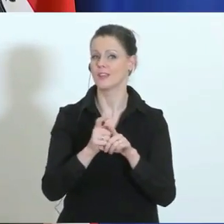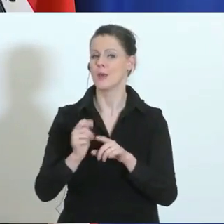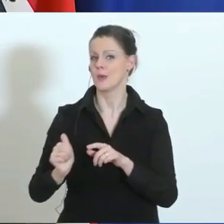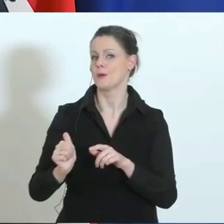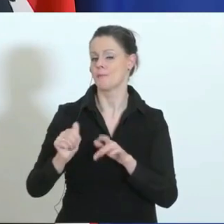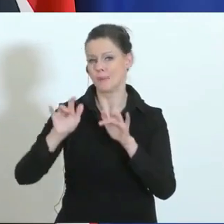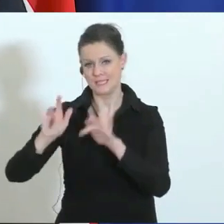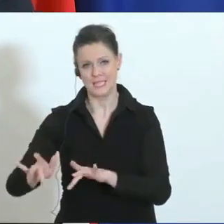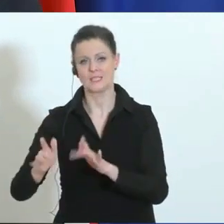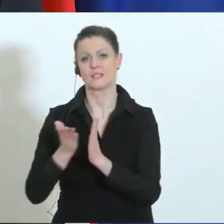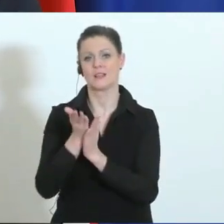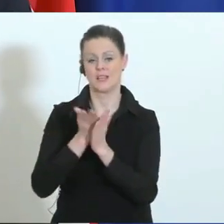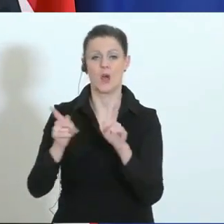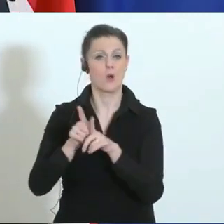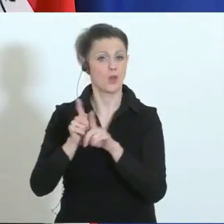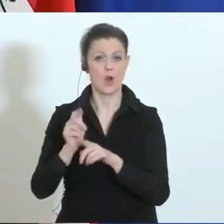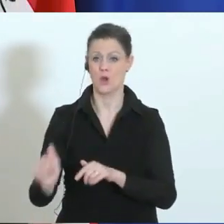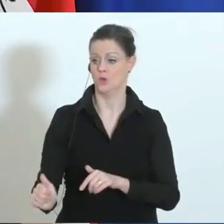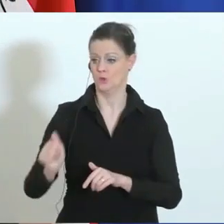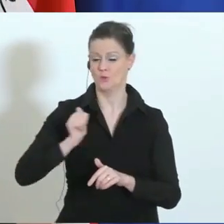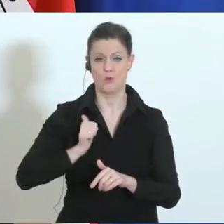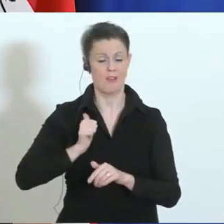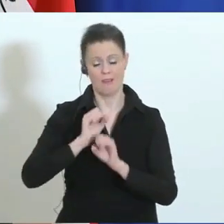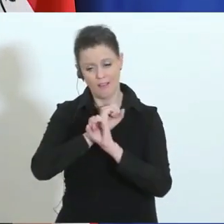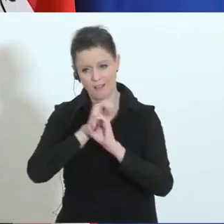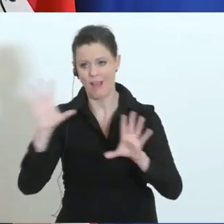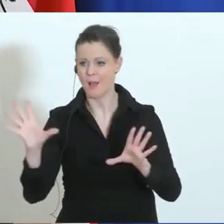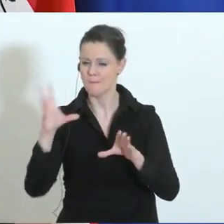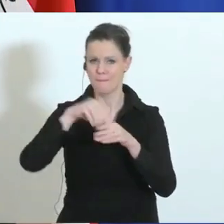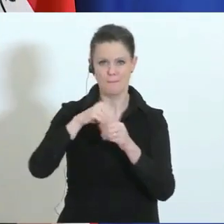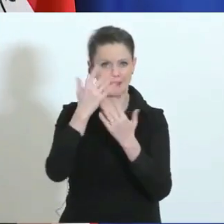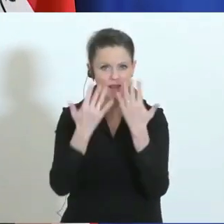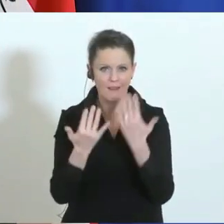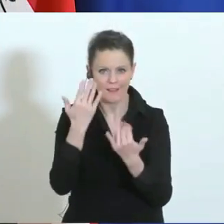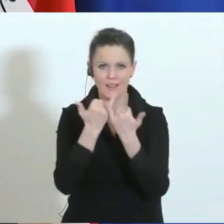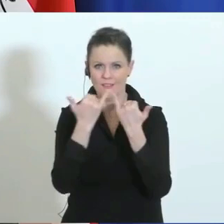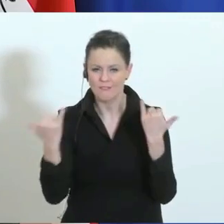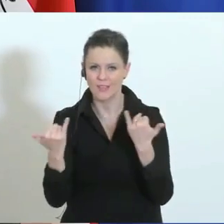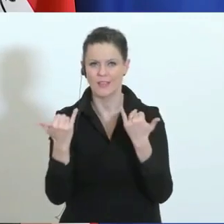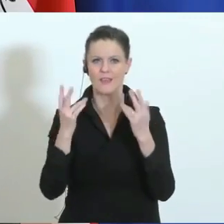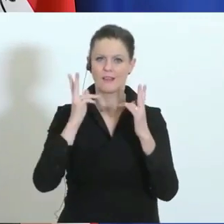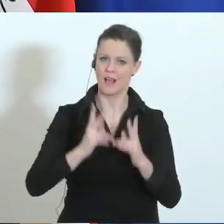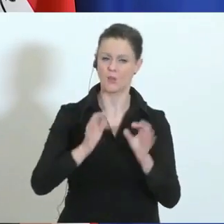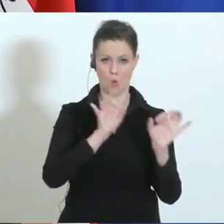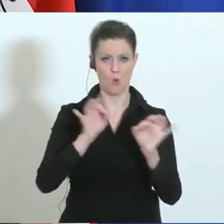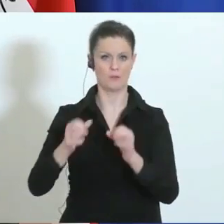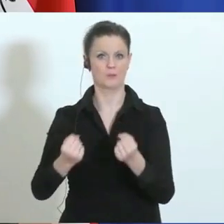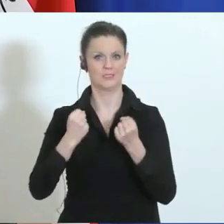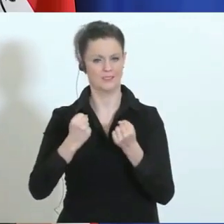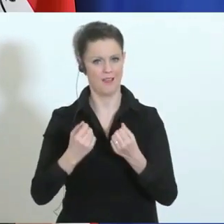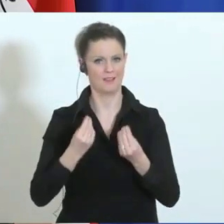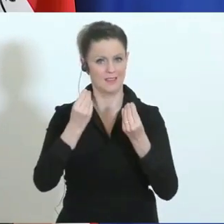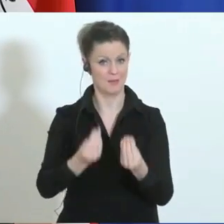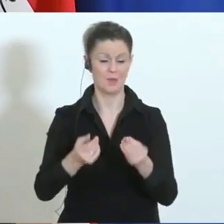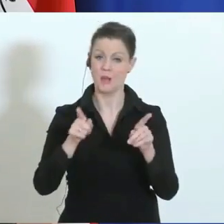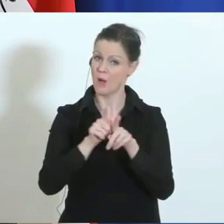Soldatinnen und Soldaten jetzt ganz klar einkalkuliert werden in die Aufgabe, um für Ordnung und Sicherheit auf der einen Seite, aber auch eben, um auch